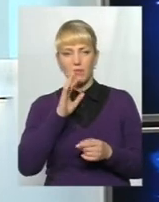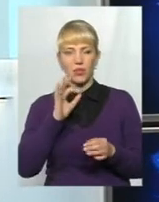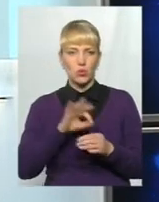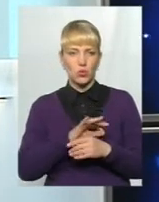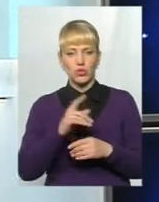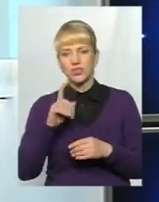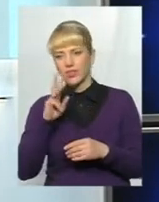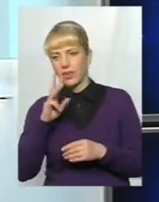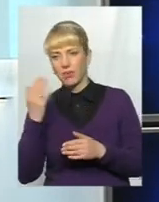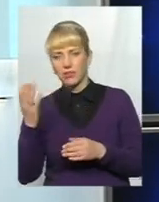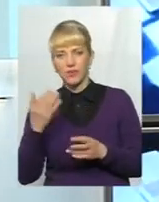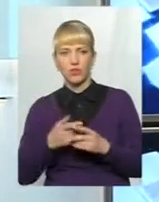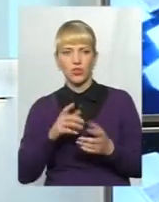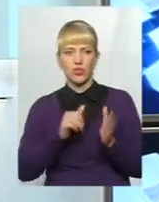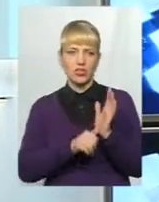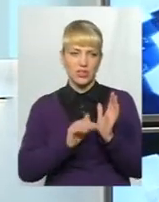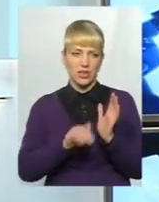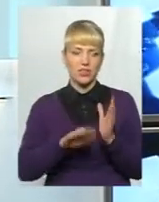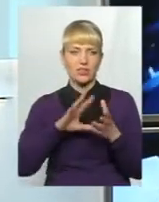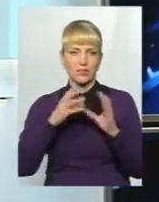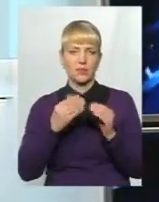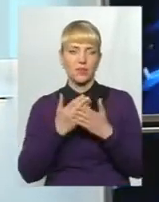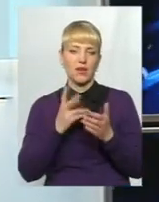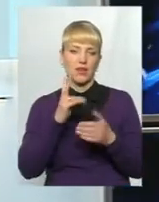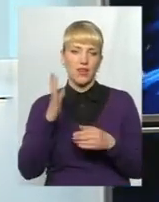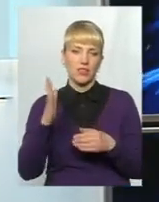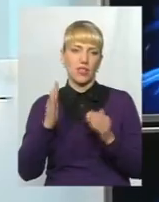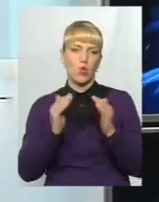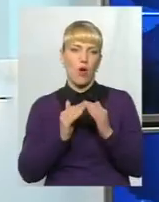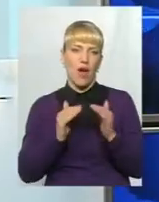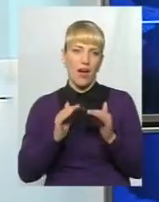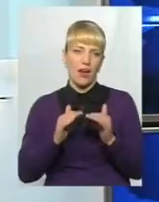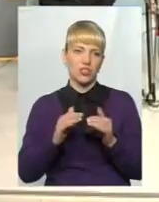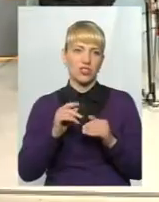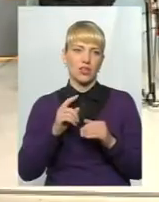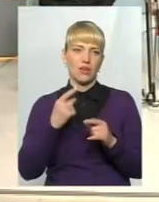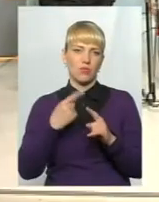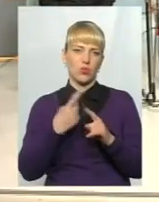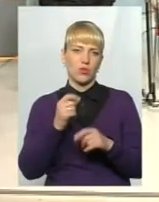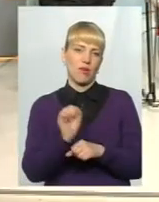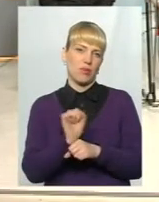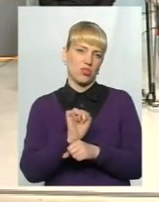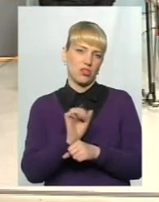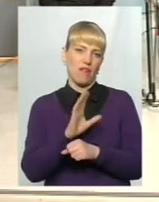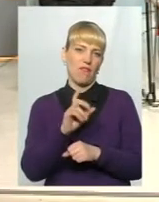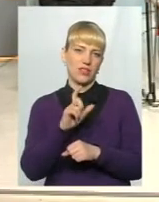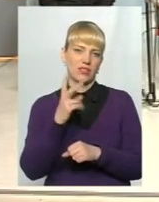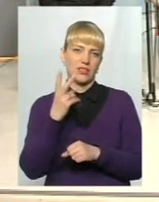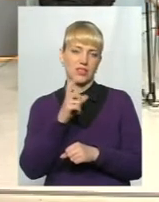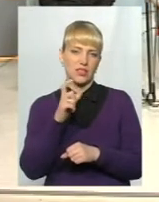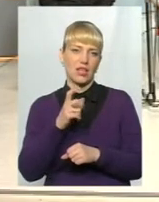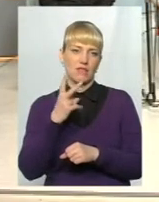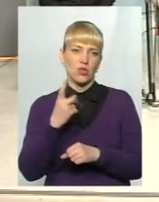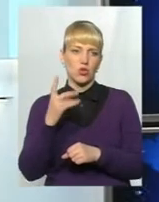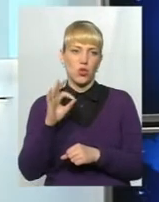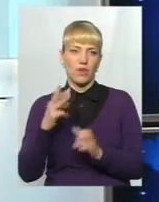пенсія, це десь 60 тисяч майже. Має квартиру та гараж, ну і плюс один автомобіль ВАЗ-2108. Тобто, я вам